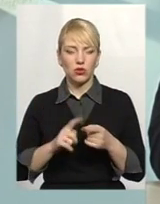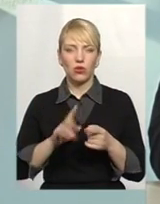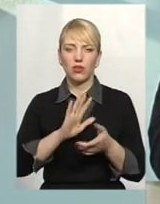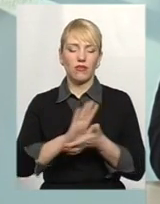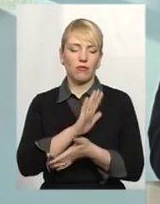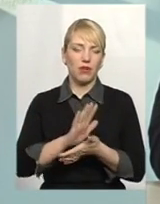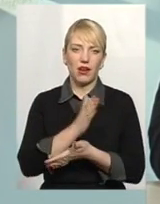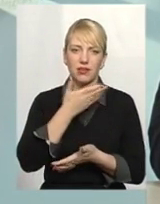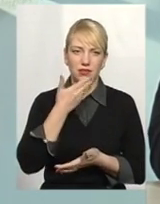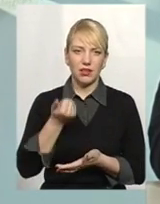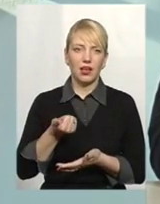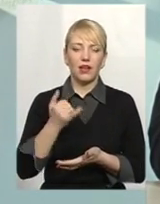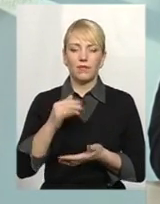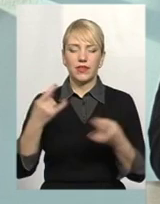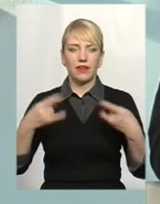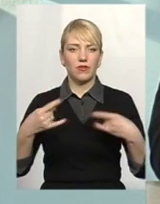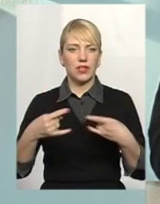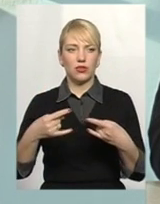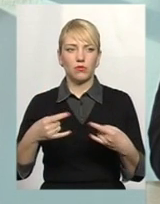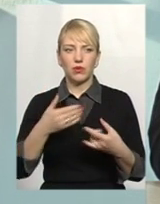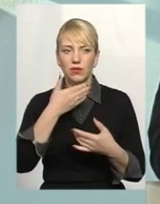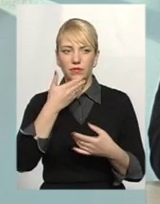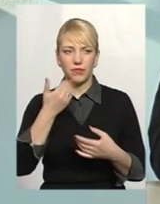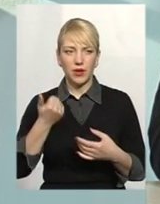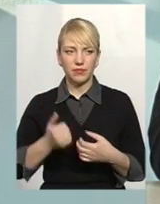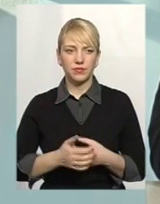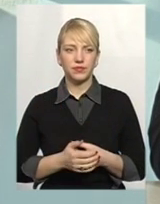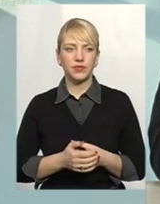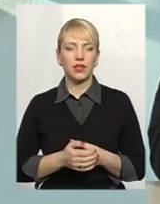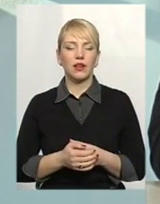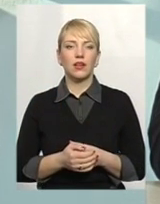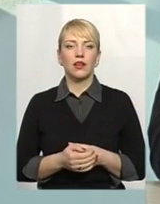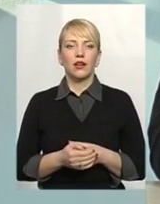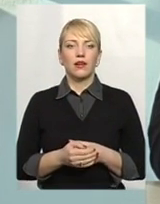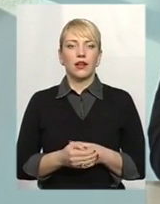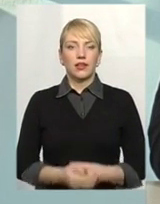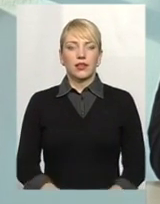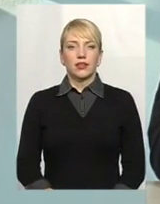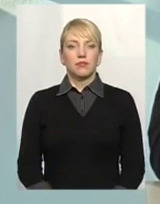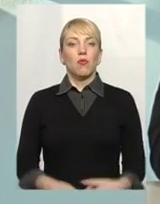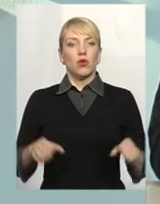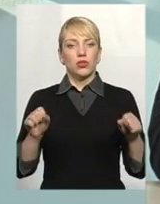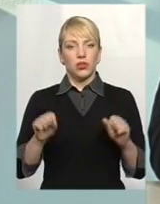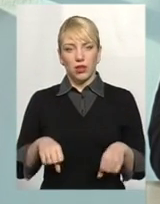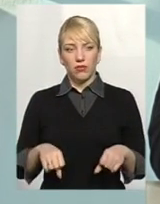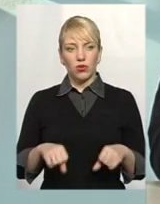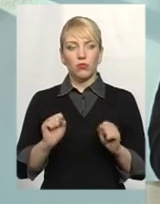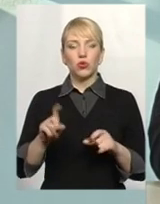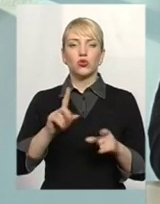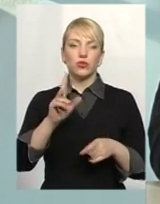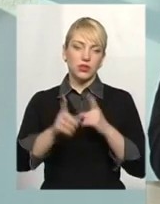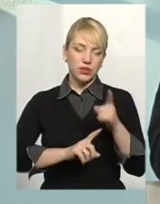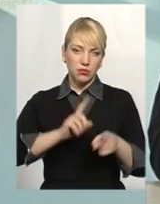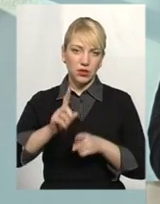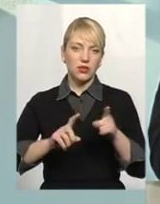пресі, ні в засобах масової інформації не було такого. Можливо, щось і зміниться,